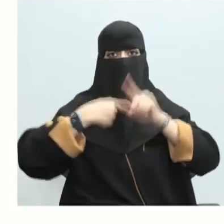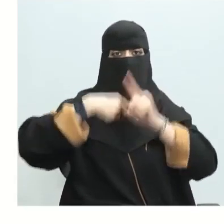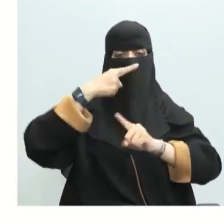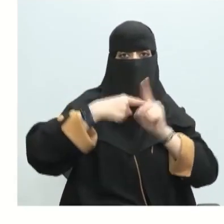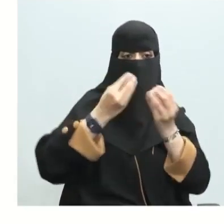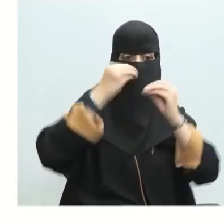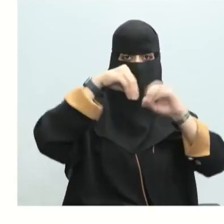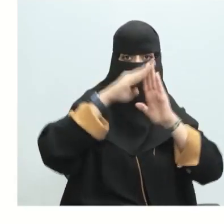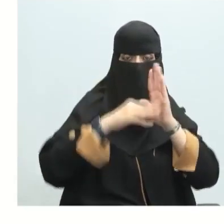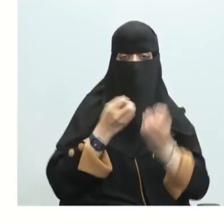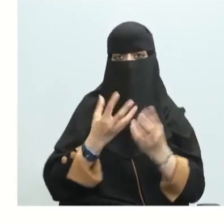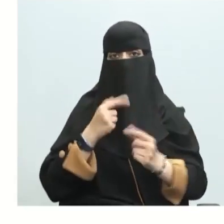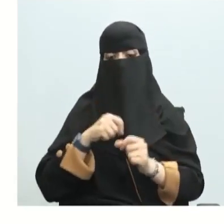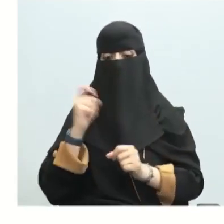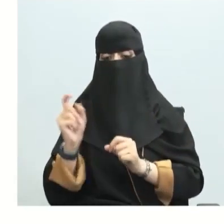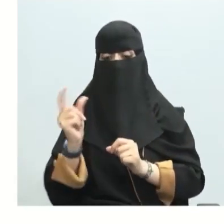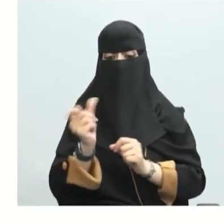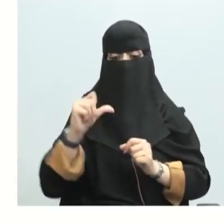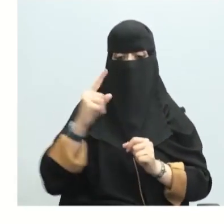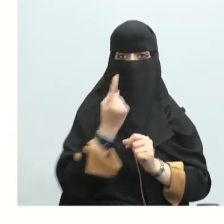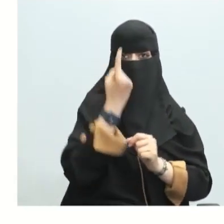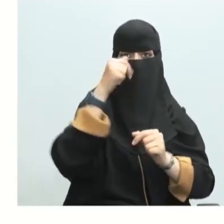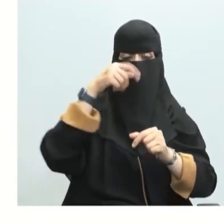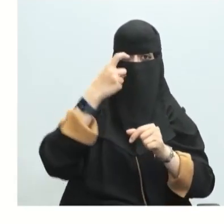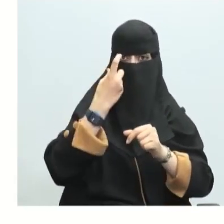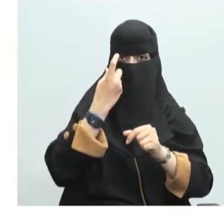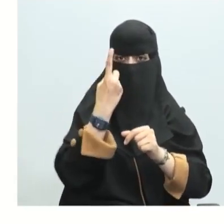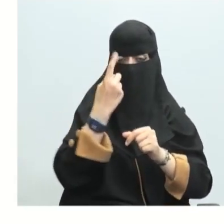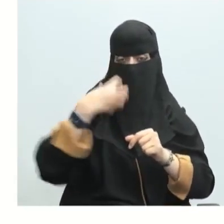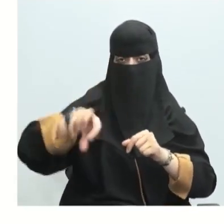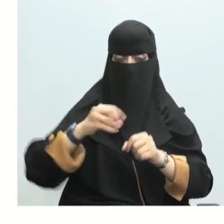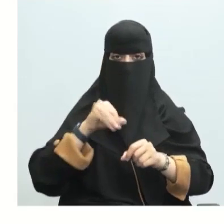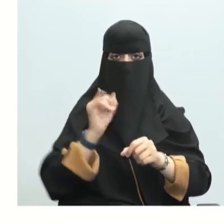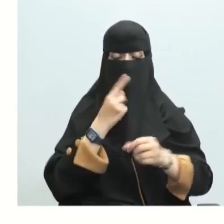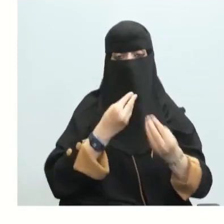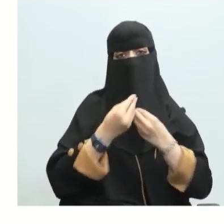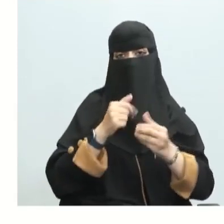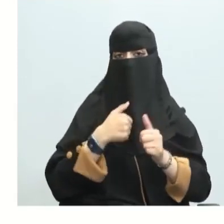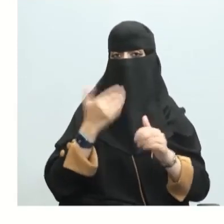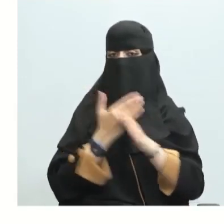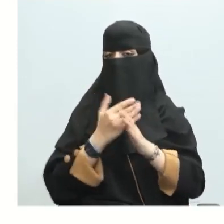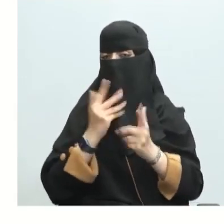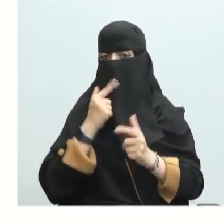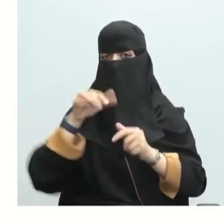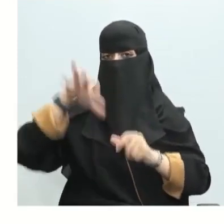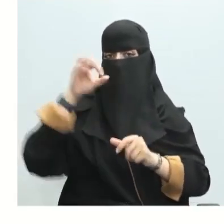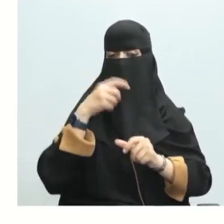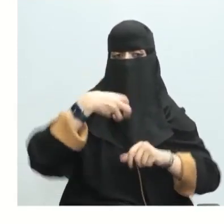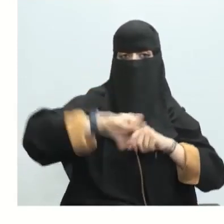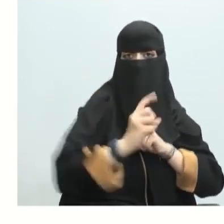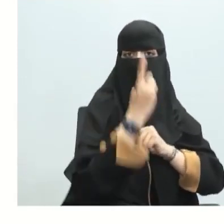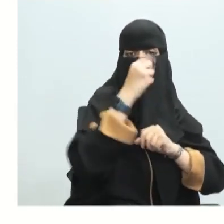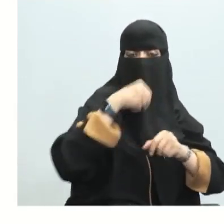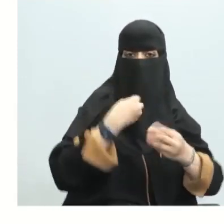لنوع واحد فقط من التفاعلات بالنسبة لماذا نوع واحد من التفاعلات أو ما هو هذا